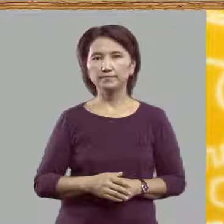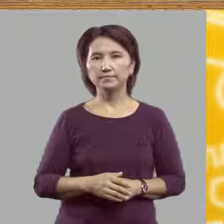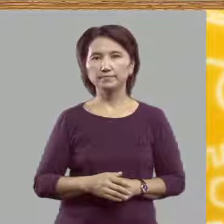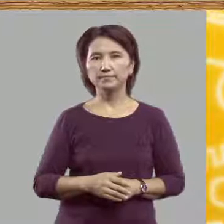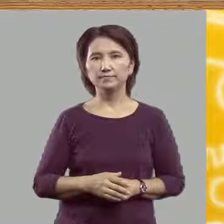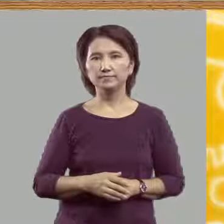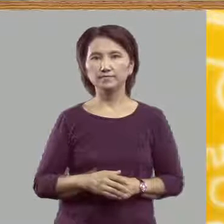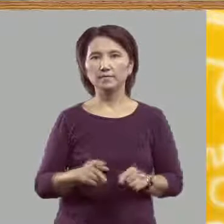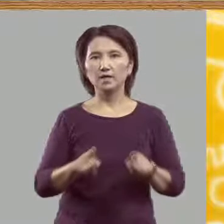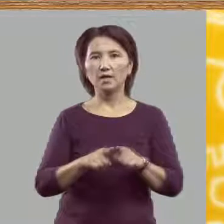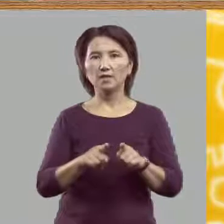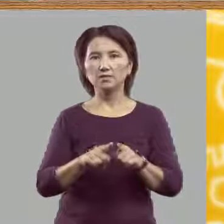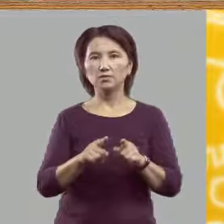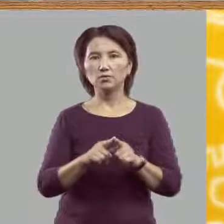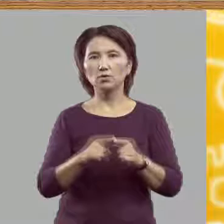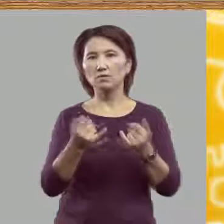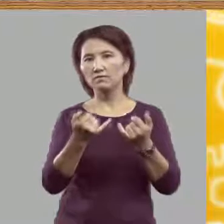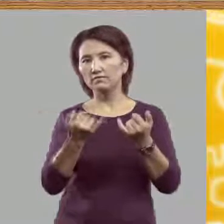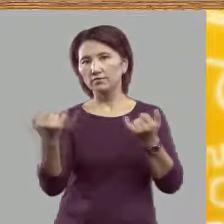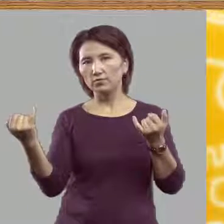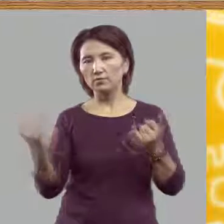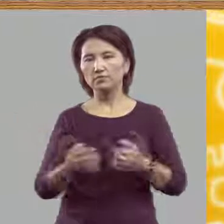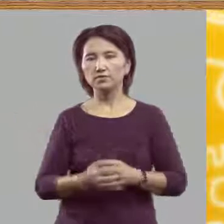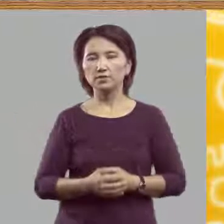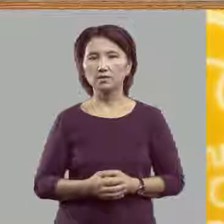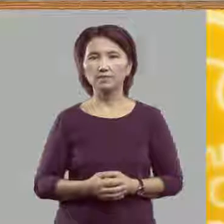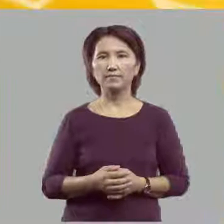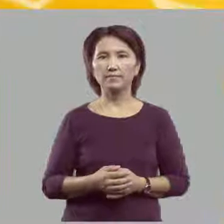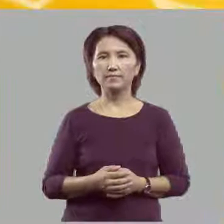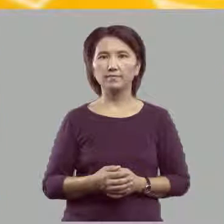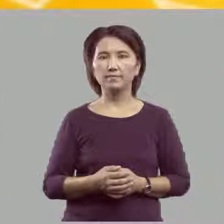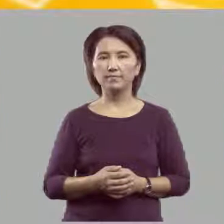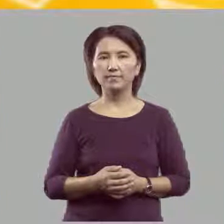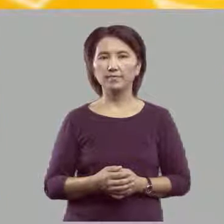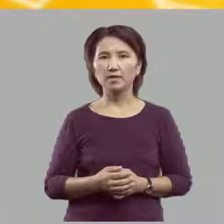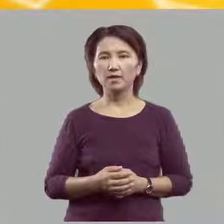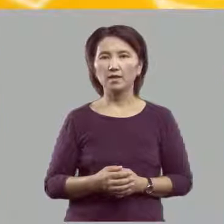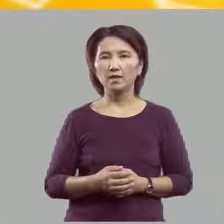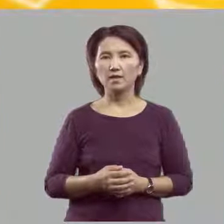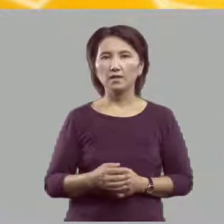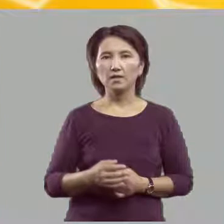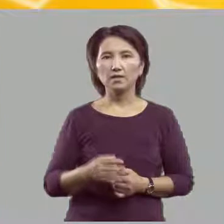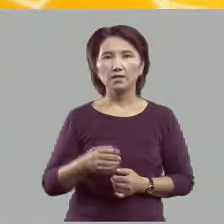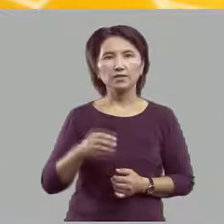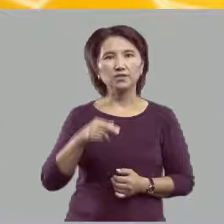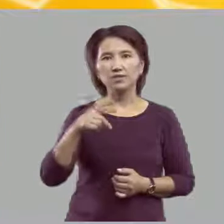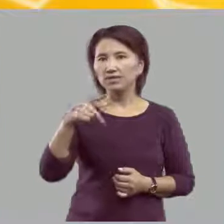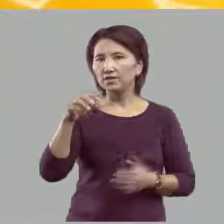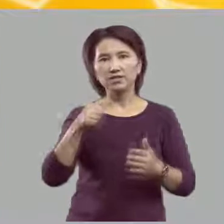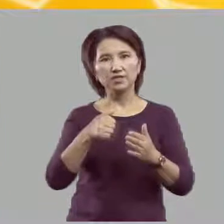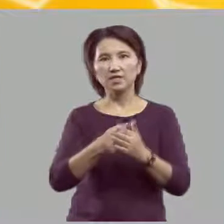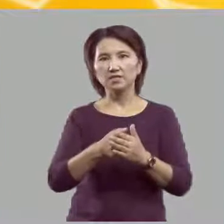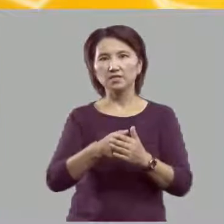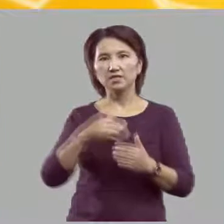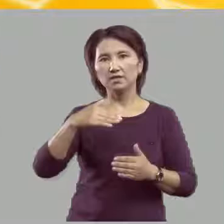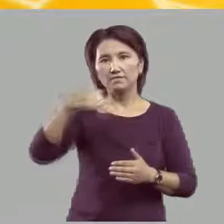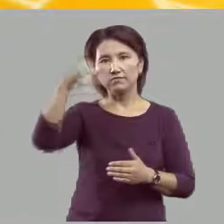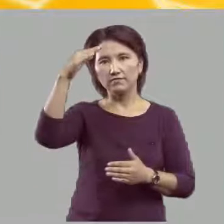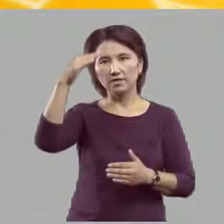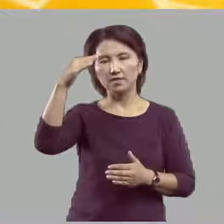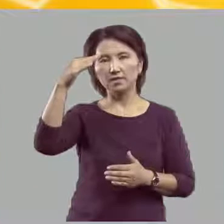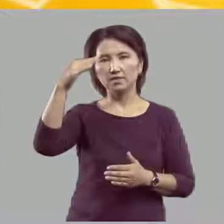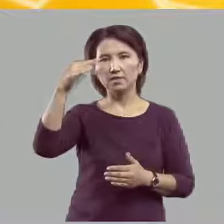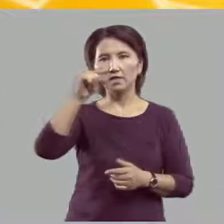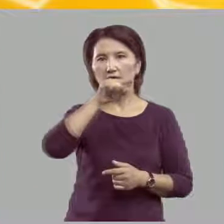как веревочка повисла. Не дойдя до верхней линии рабочей